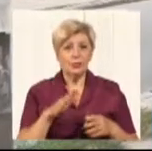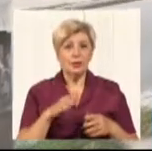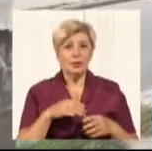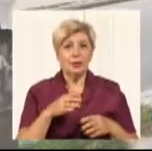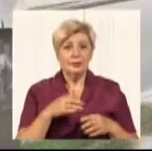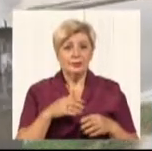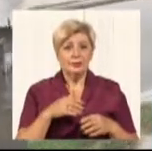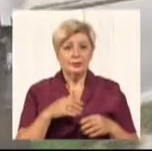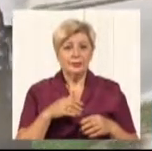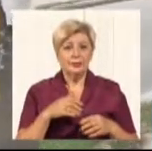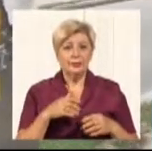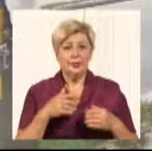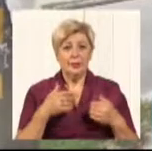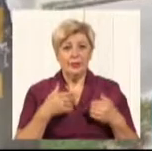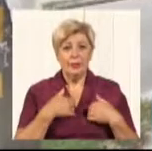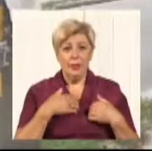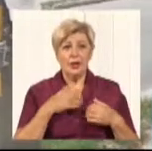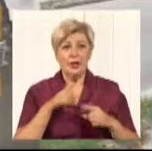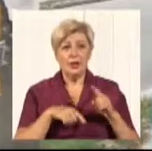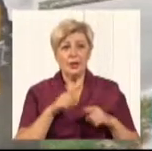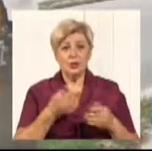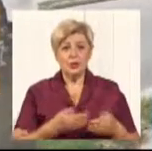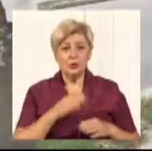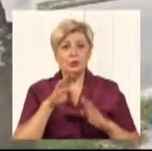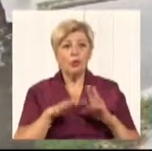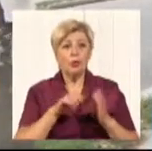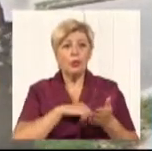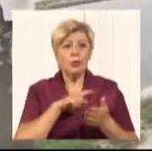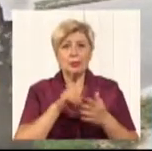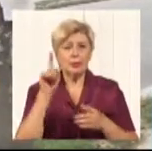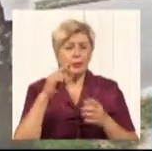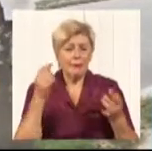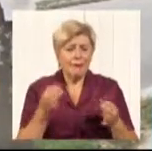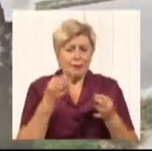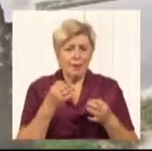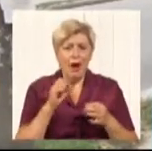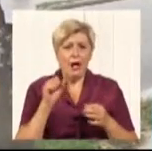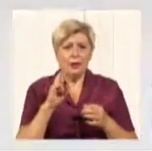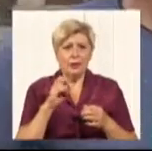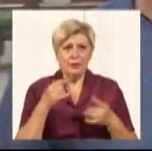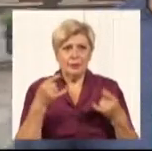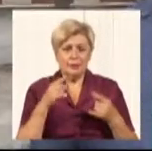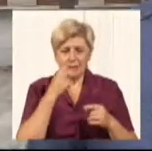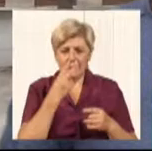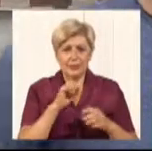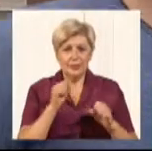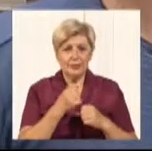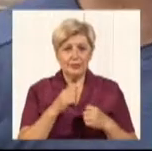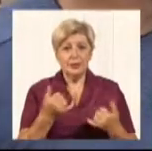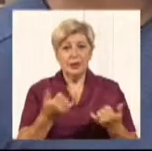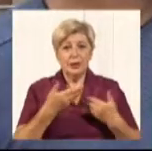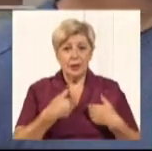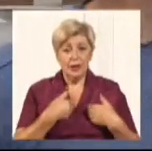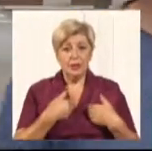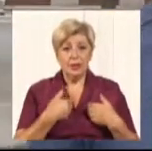нічого не ловила, тим біля мої родити живуть під Городнім, і там сигнал не дуже. Т-2 все спас, все було класно. Для мене це